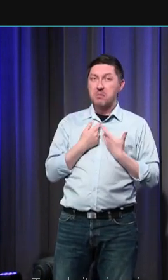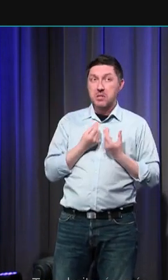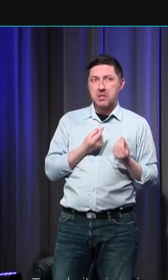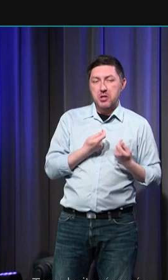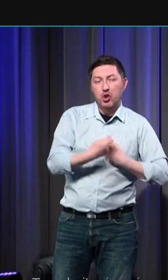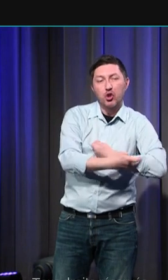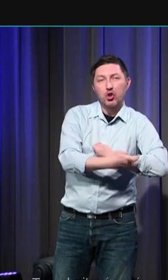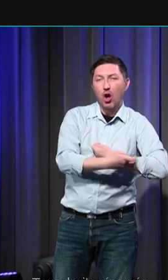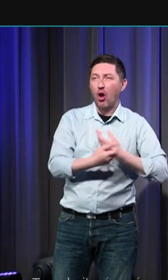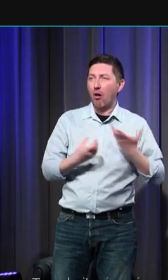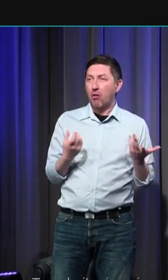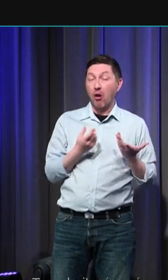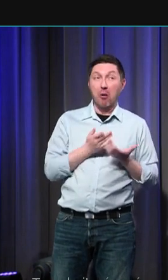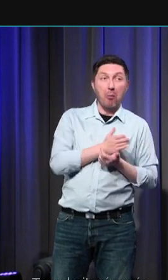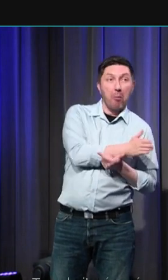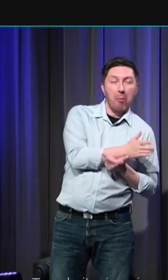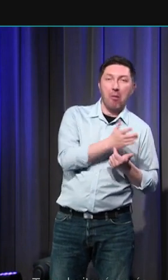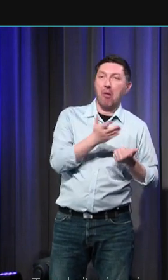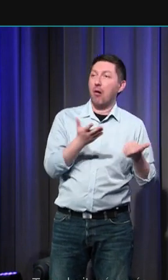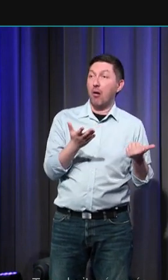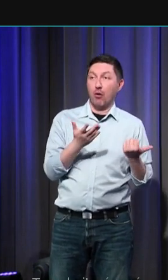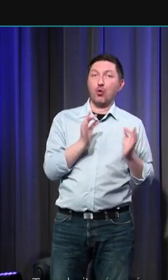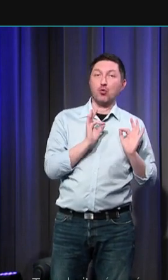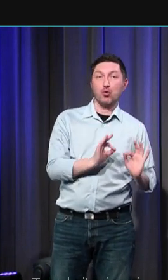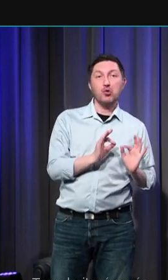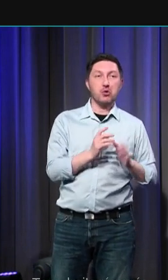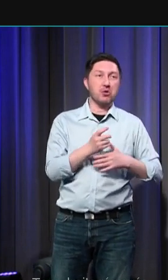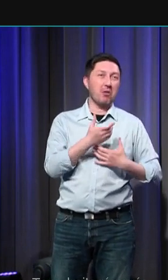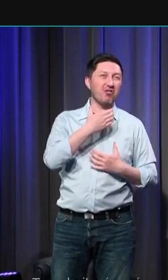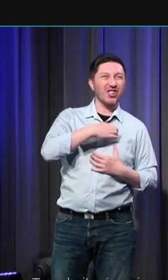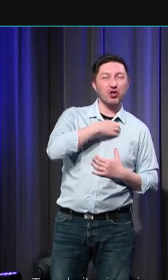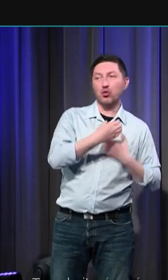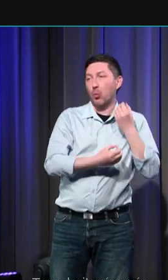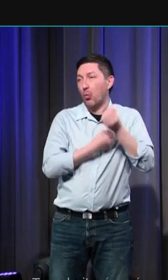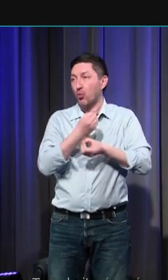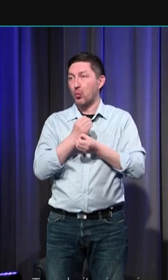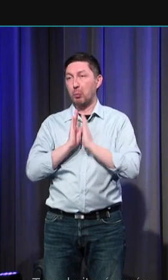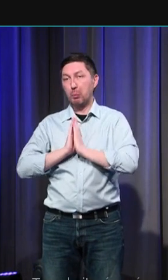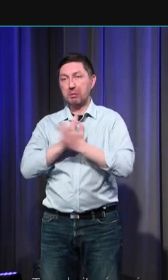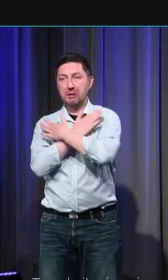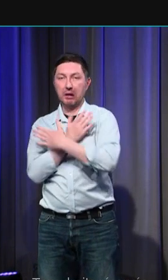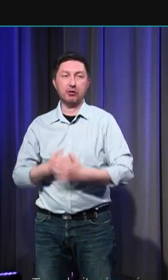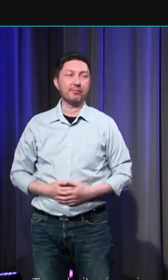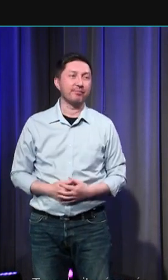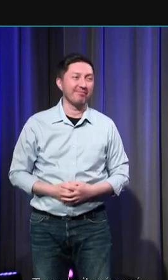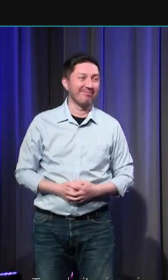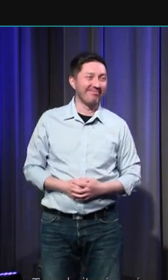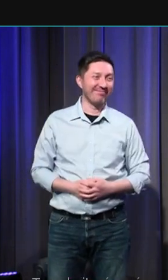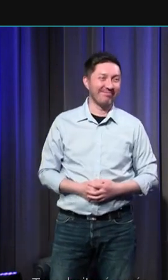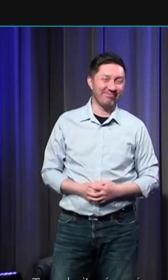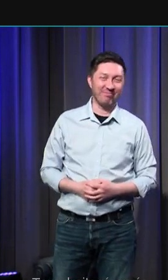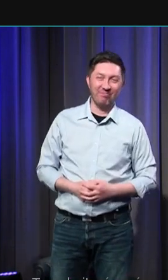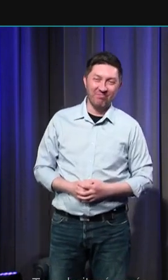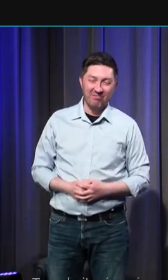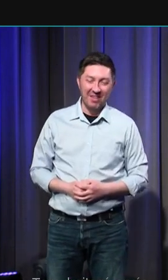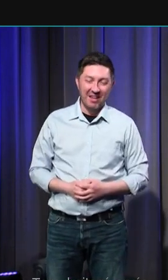ou vers la vertu. Il reste que dans ces sociétés qui sont profondément marquées par le christianisme et qui le sont de plus en